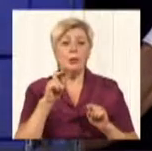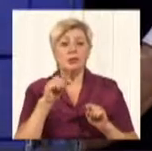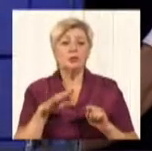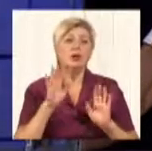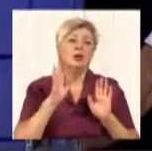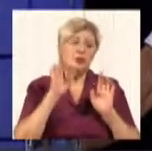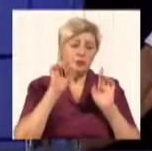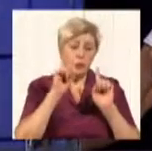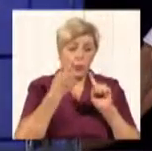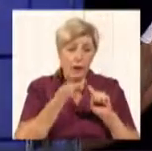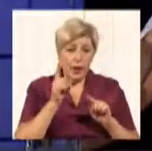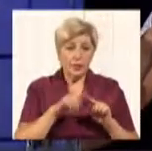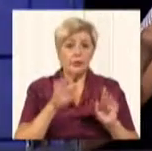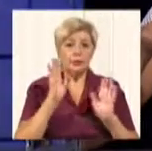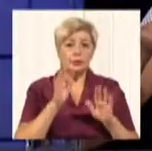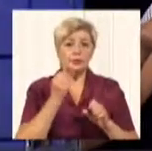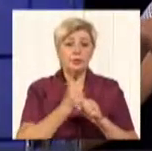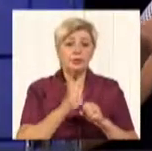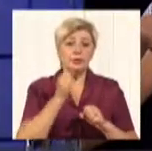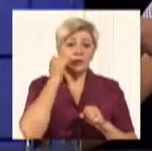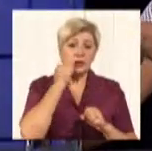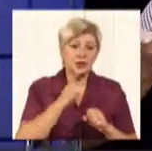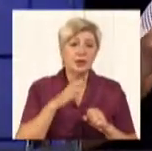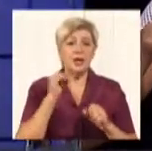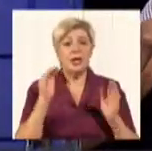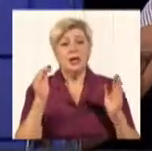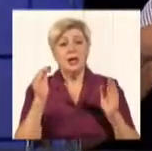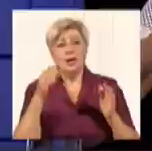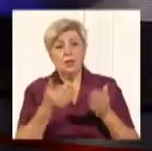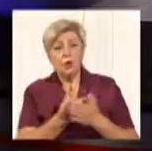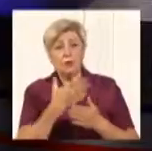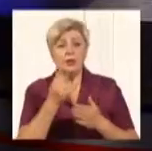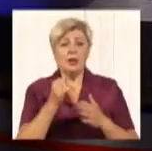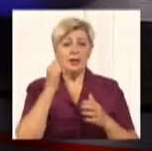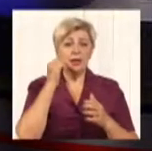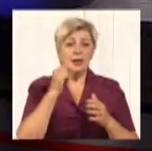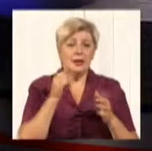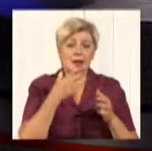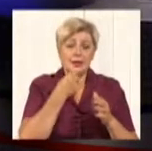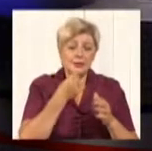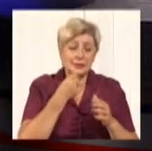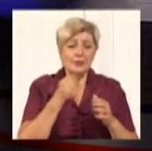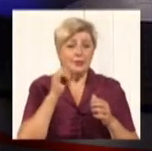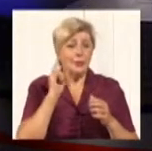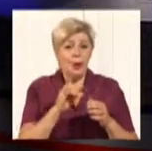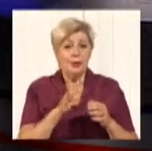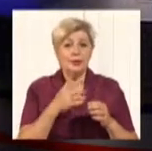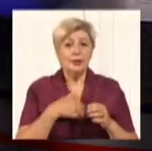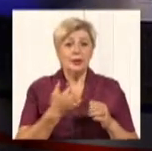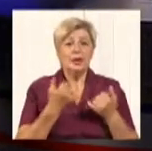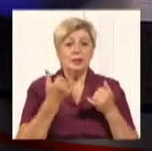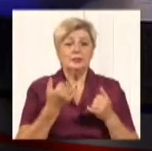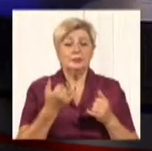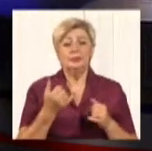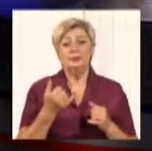старі тюнери, і малі тюнери, і різні тюнери. Але для того, щоб змінити це, потрібно перебудувати